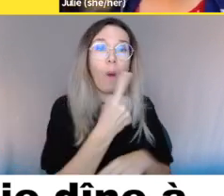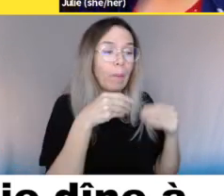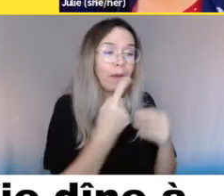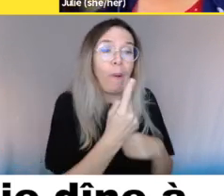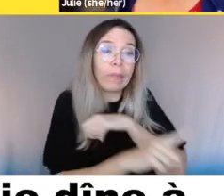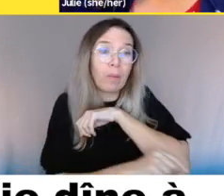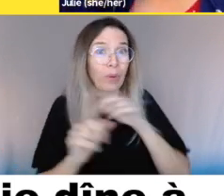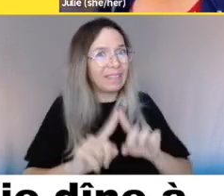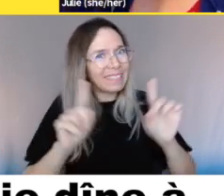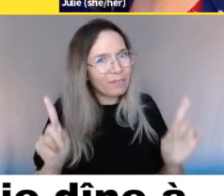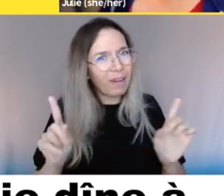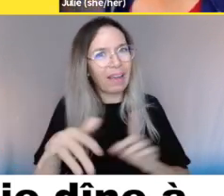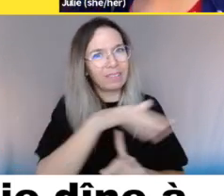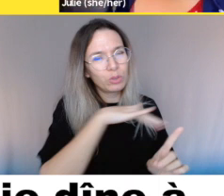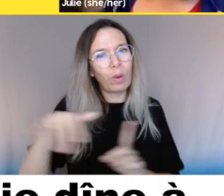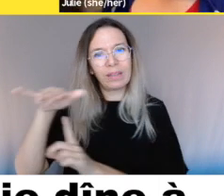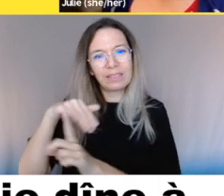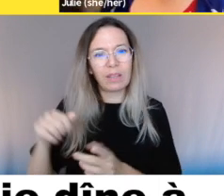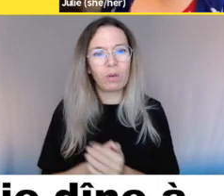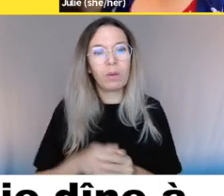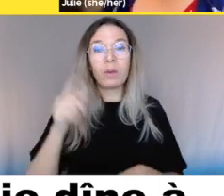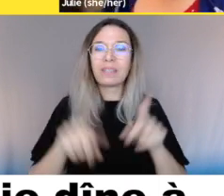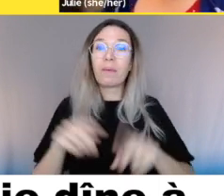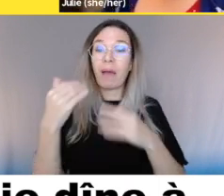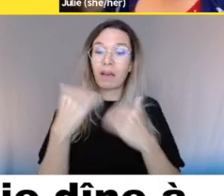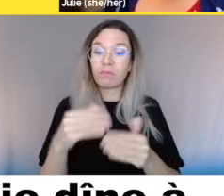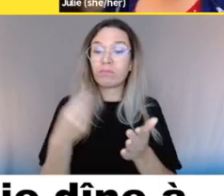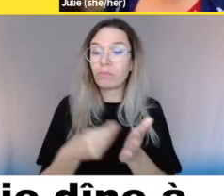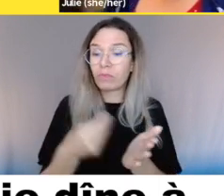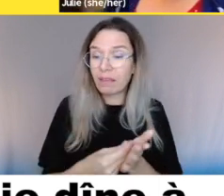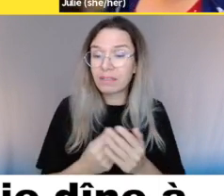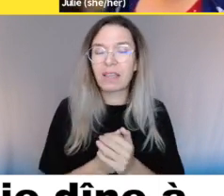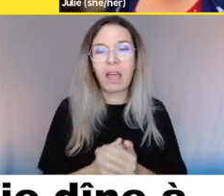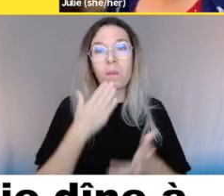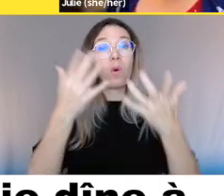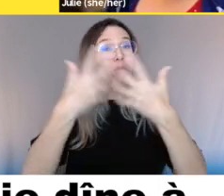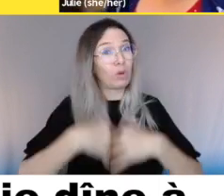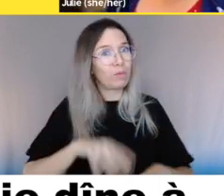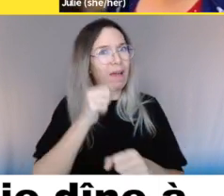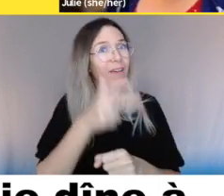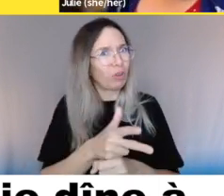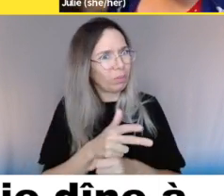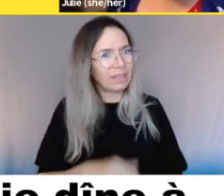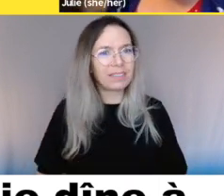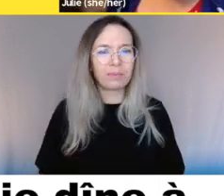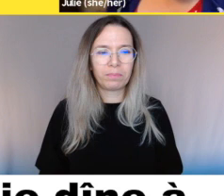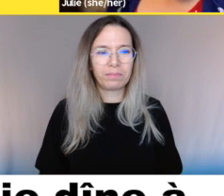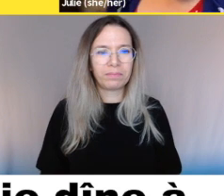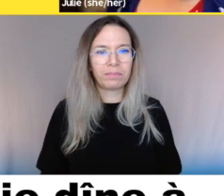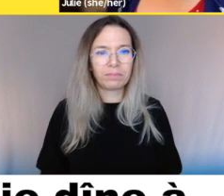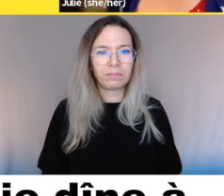le fardeau, maintenant, appartient à l'établissement qui va démontrer qu'il s'agit d'une contrainte excessive.